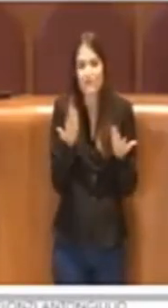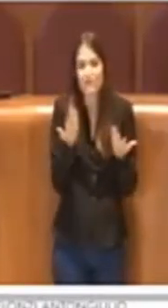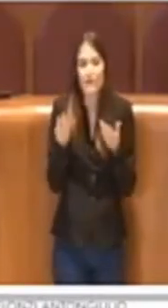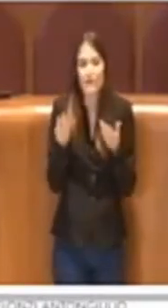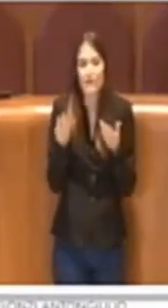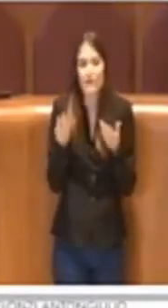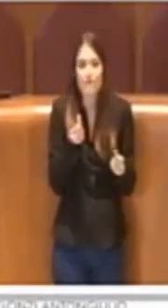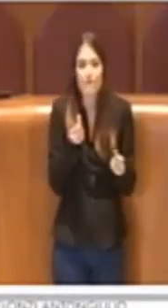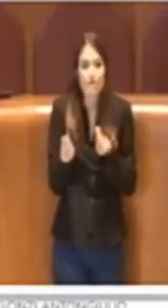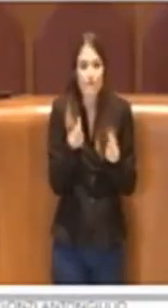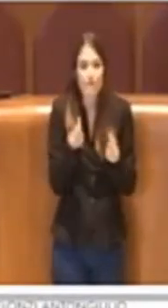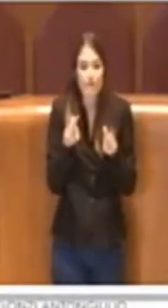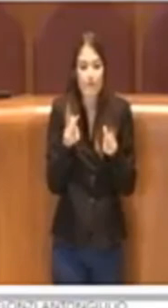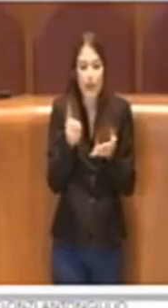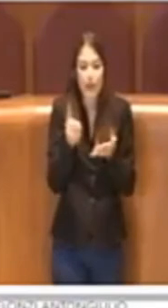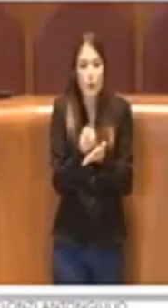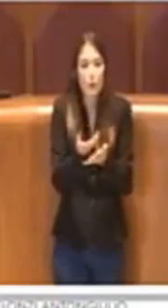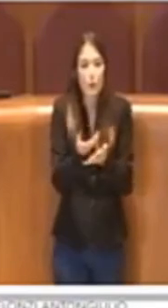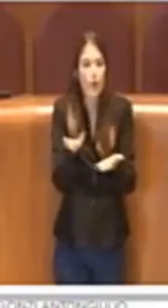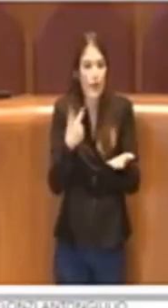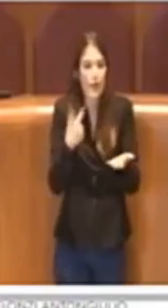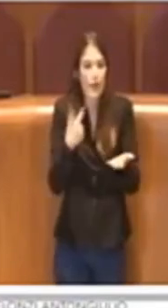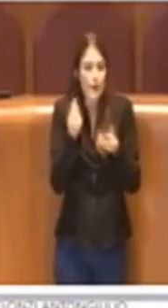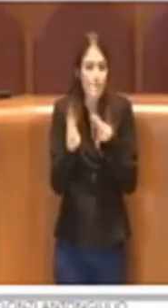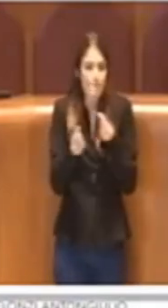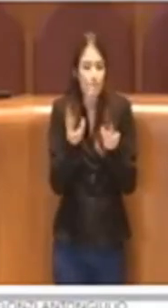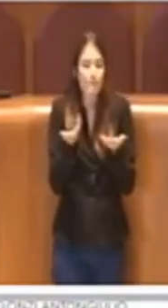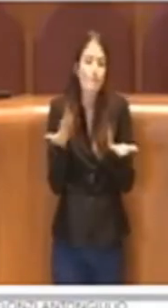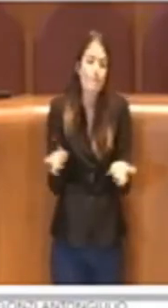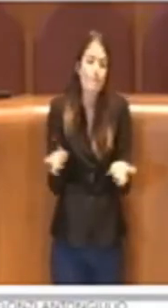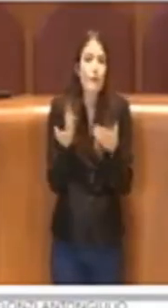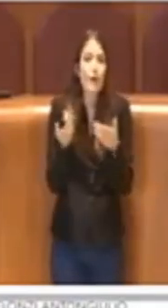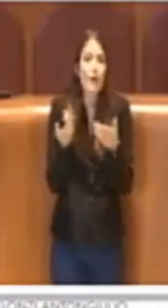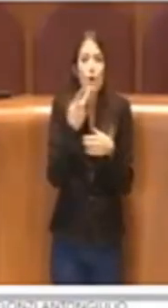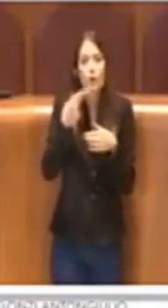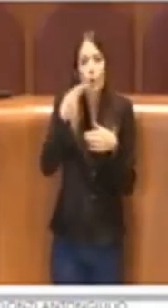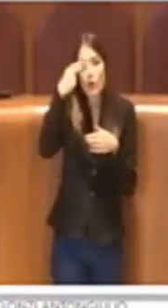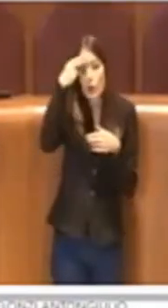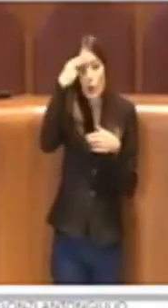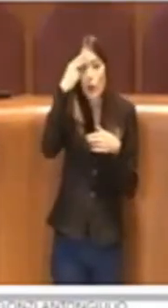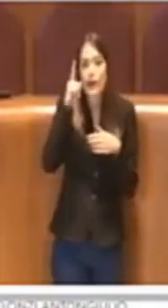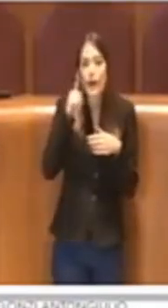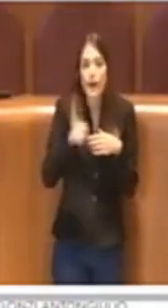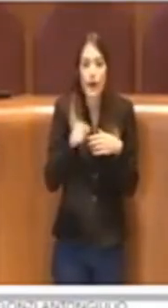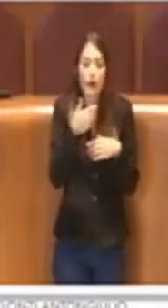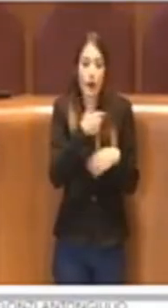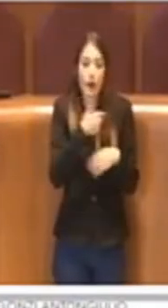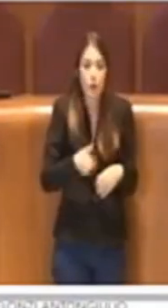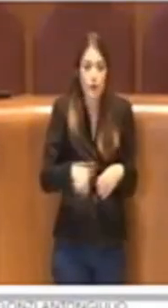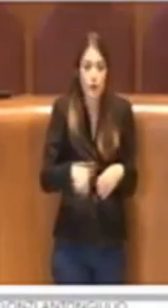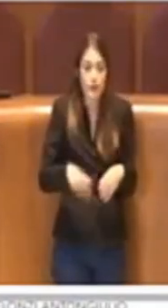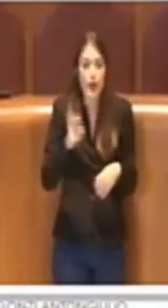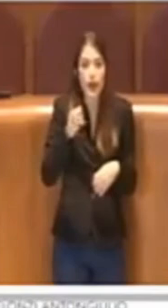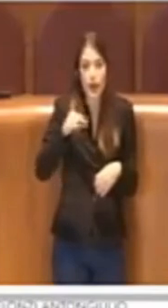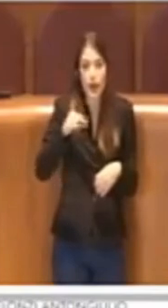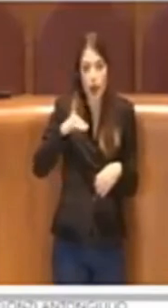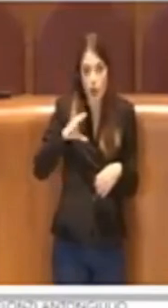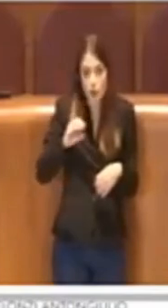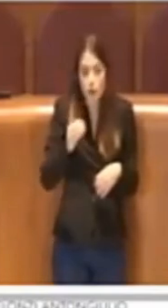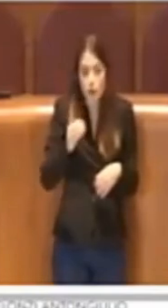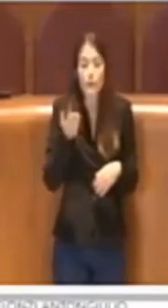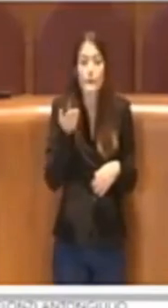eventi. Vorrei anche ricordare al consigliera Grancio che per quanto